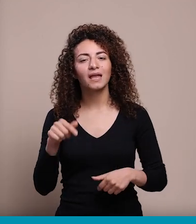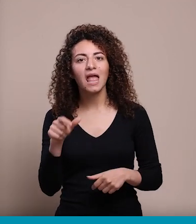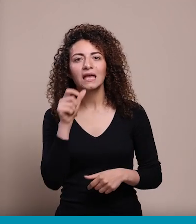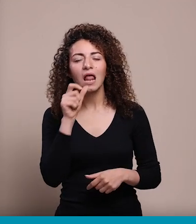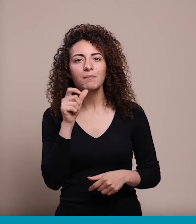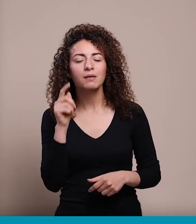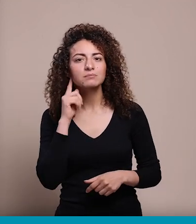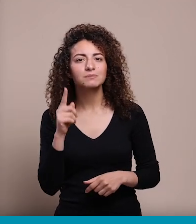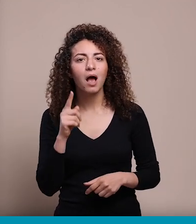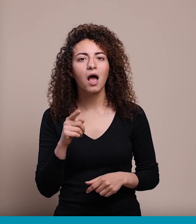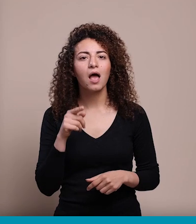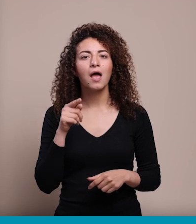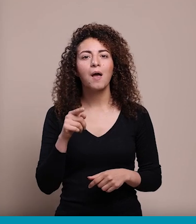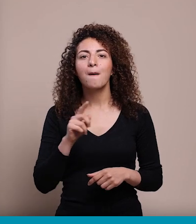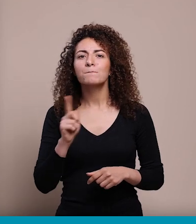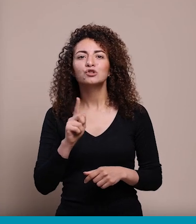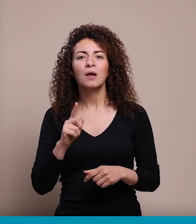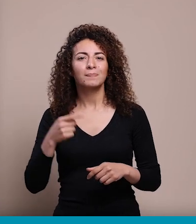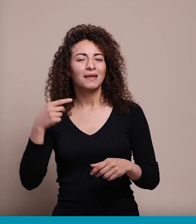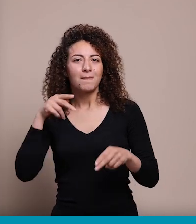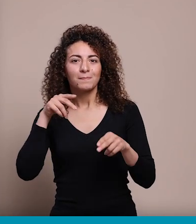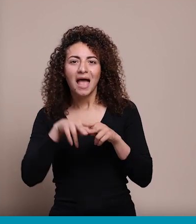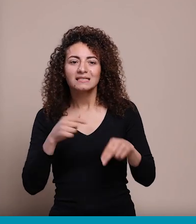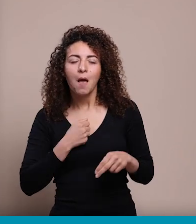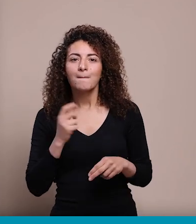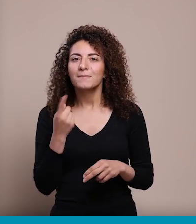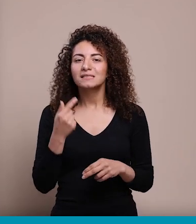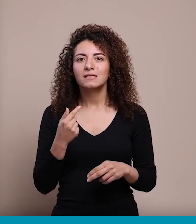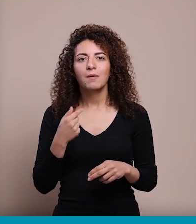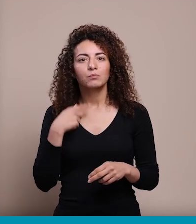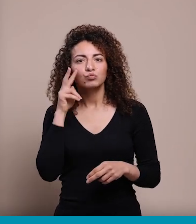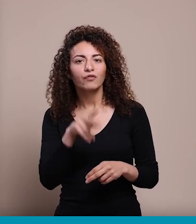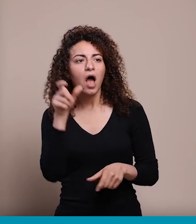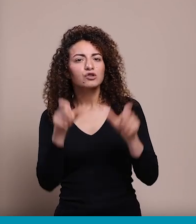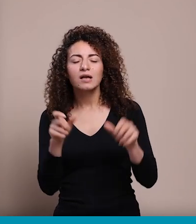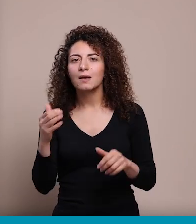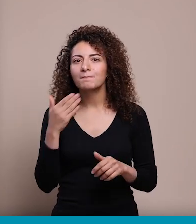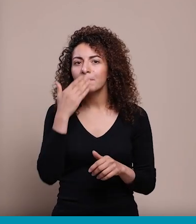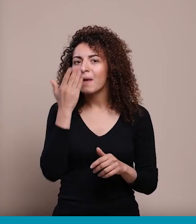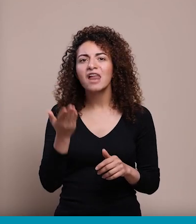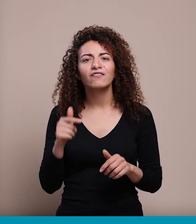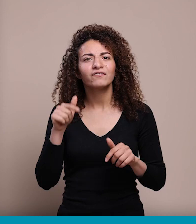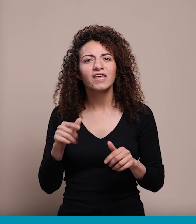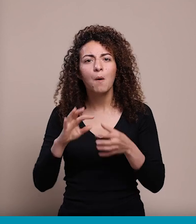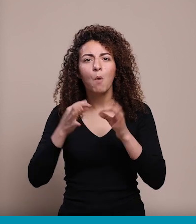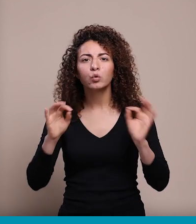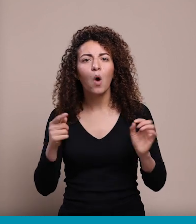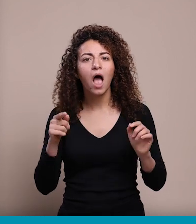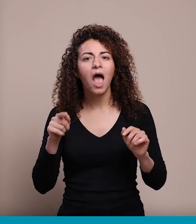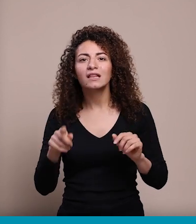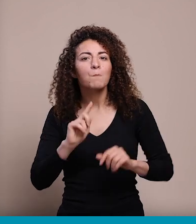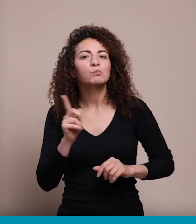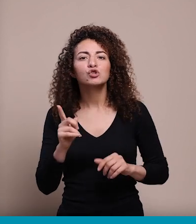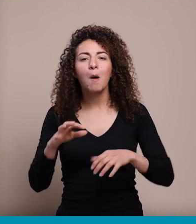يعني التعبير هن مش إنه فيهم إهانة بس الناس عن جد ما عندها فكرة إنه في شغلات